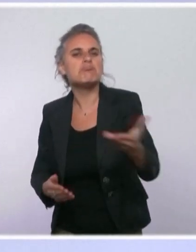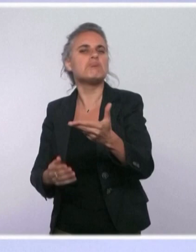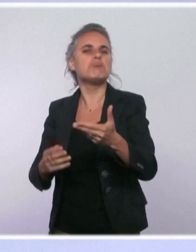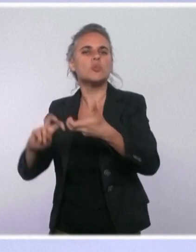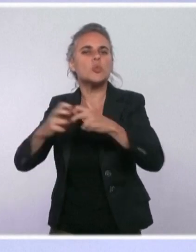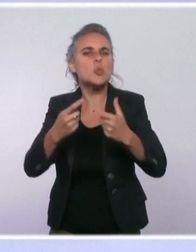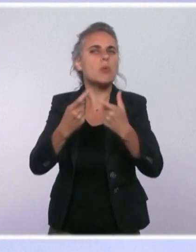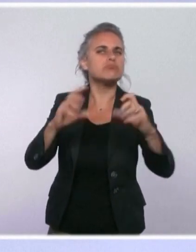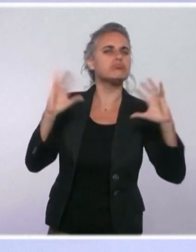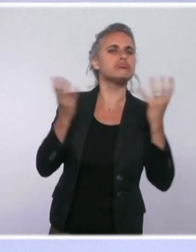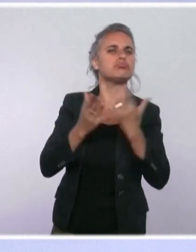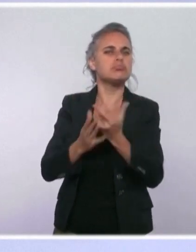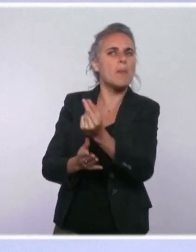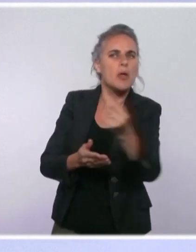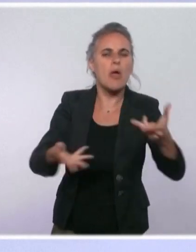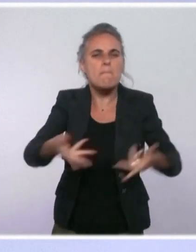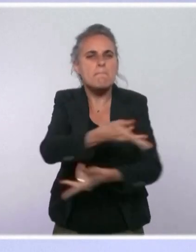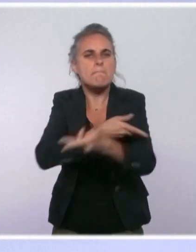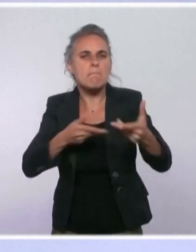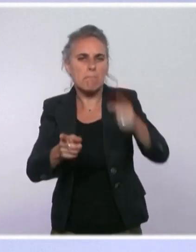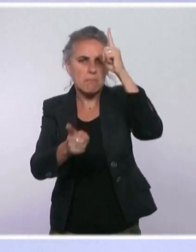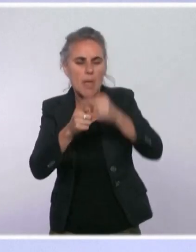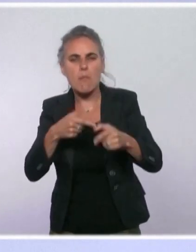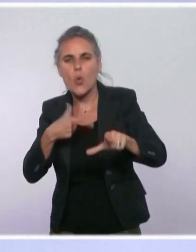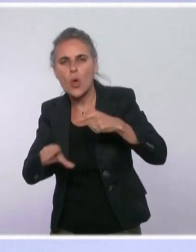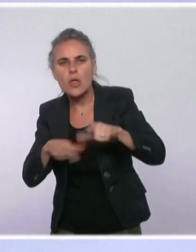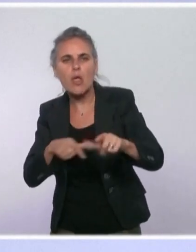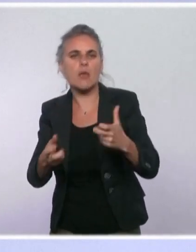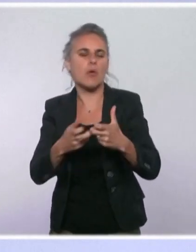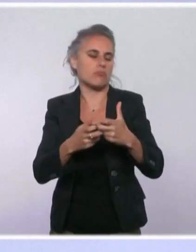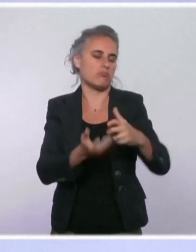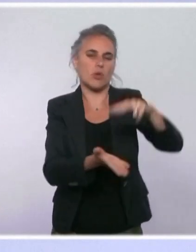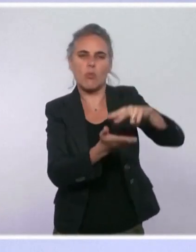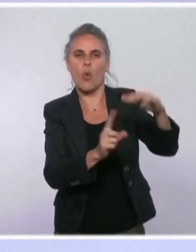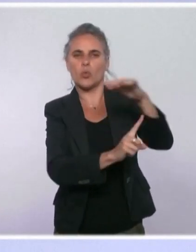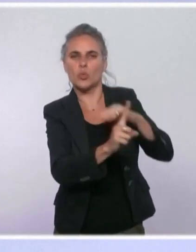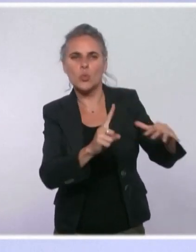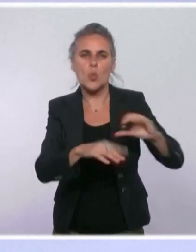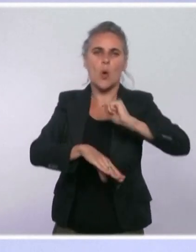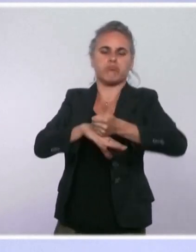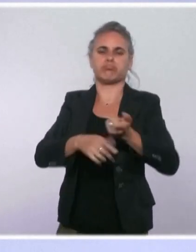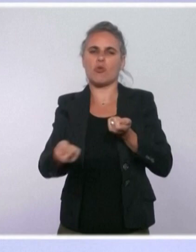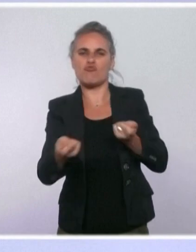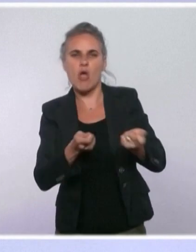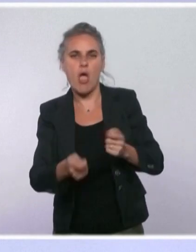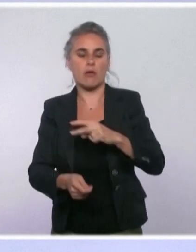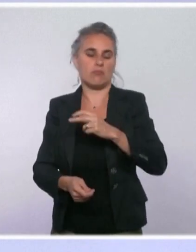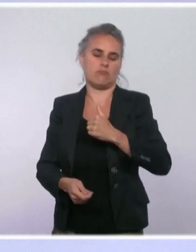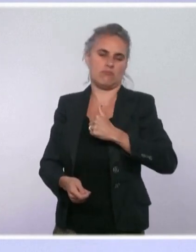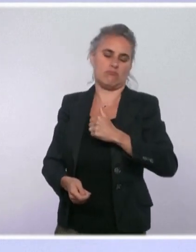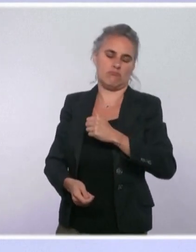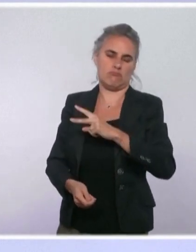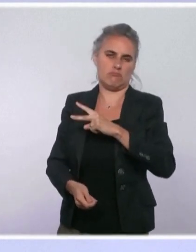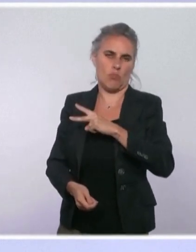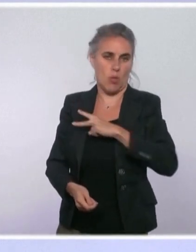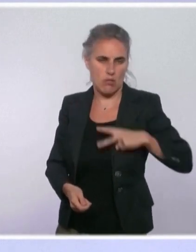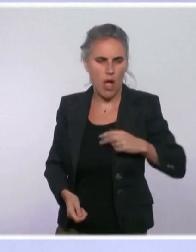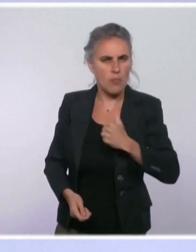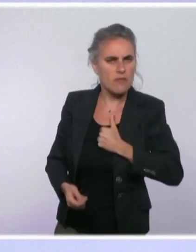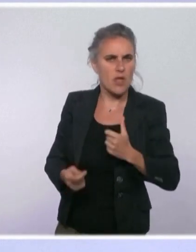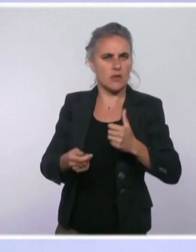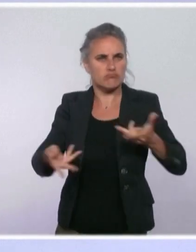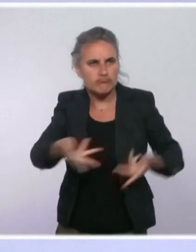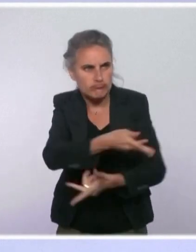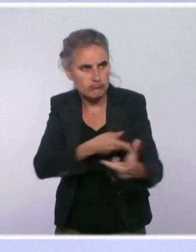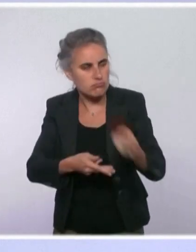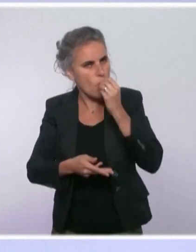sur les questions de loyers, que ce soit le logement social, les bailleurs, les propriétaires privés. nous avons trouvé cet accord, c'